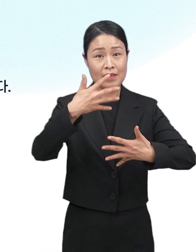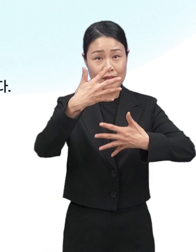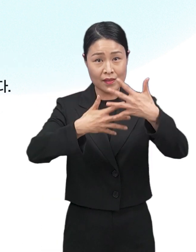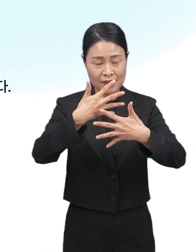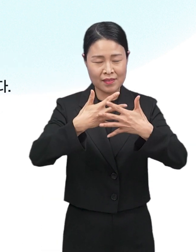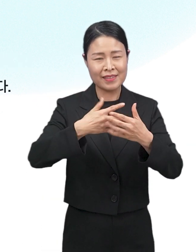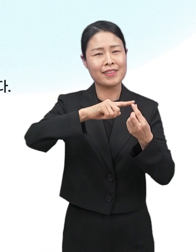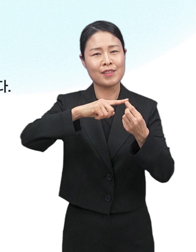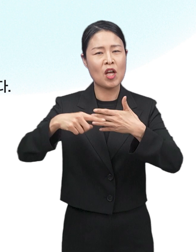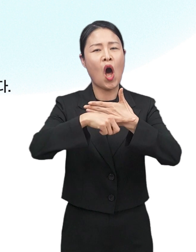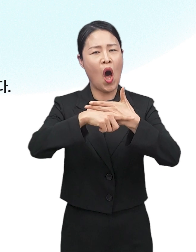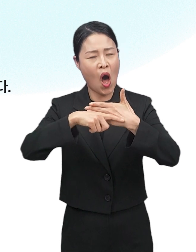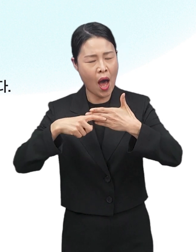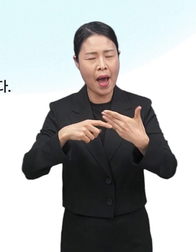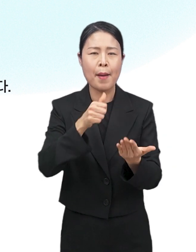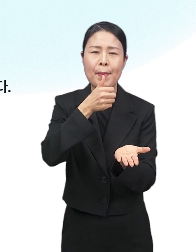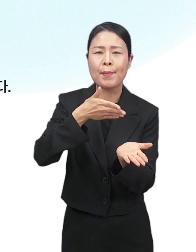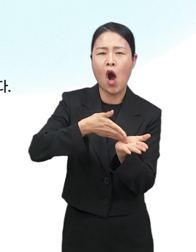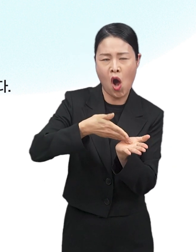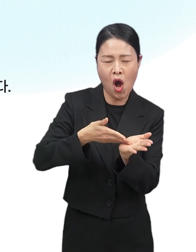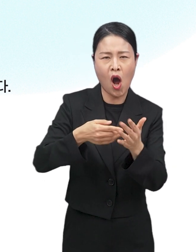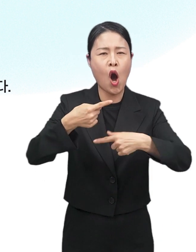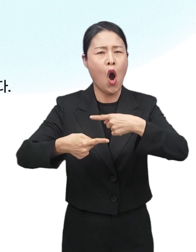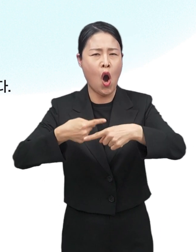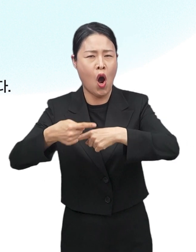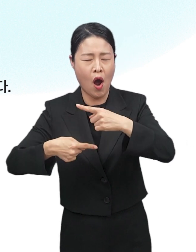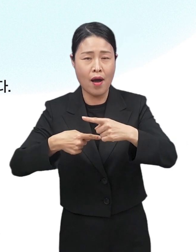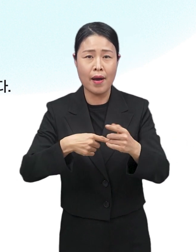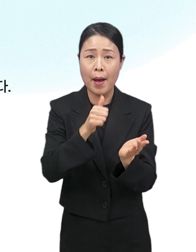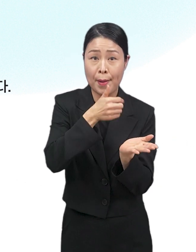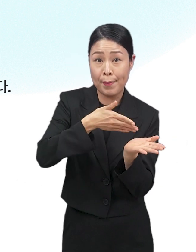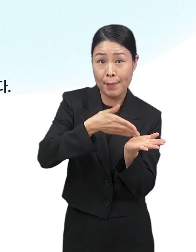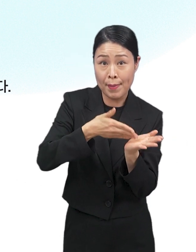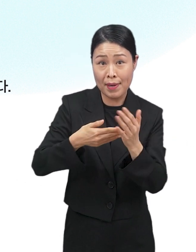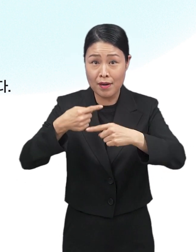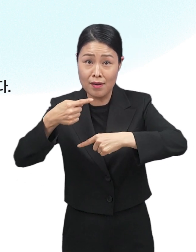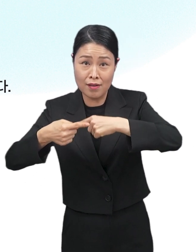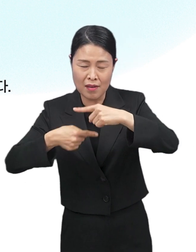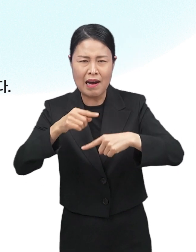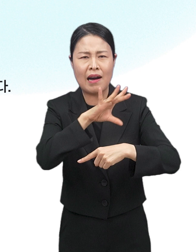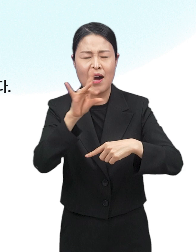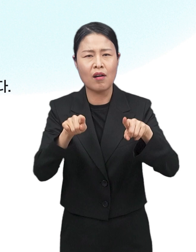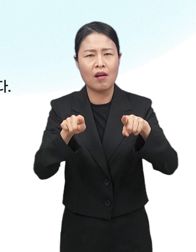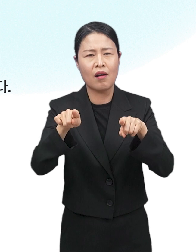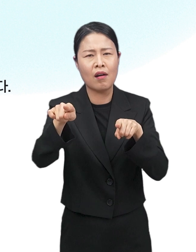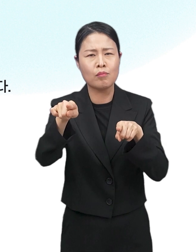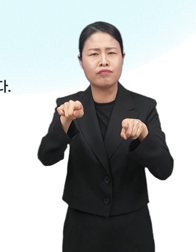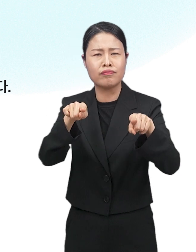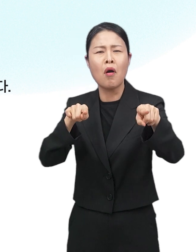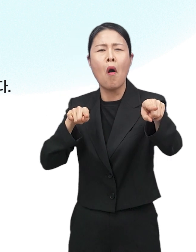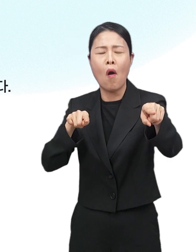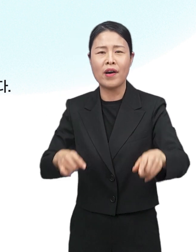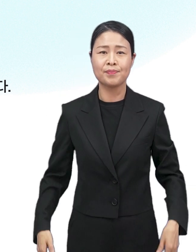이 영상은 자막, 음성, 수어로 안내하고 있으며 때때로 음성과 수어의 진행속도 간의 차이가 있을 수